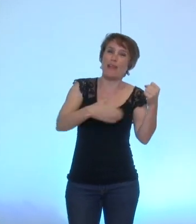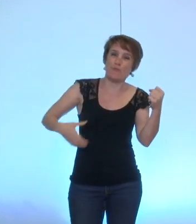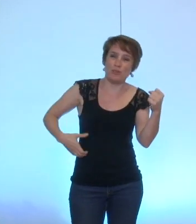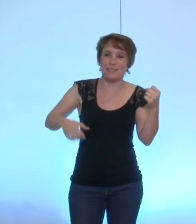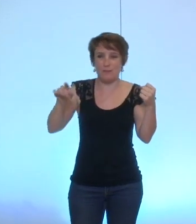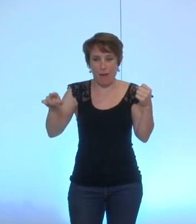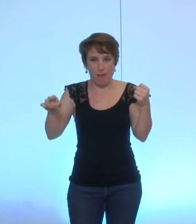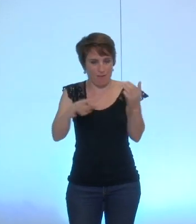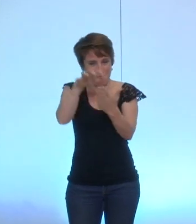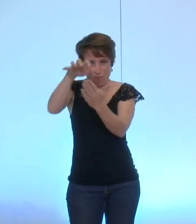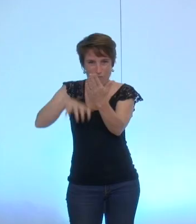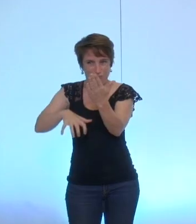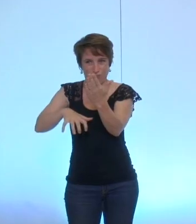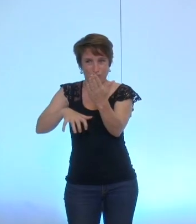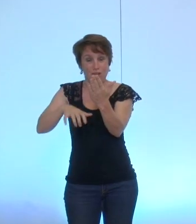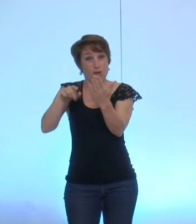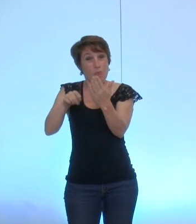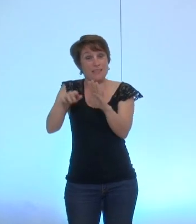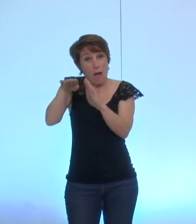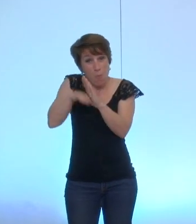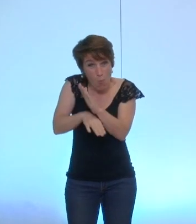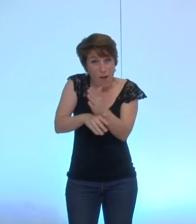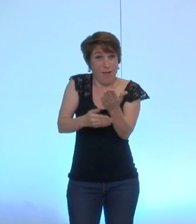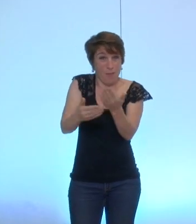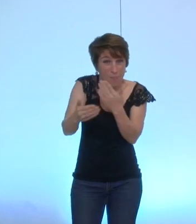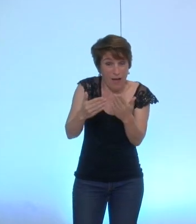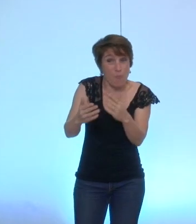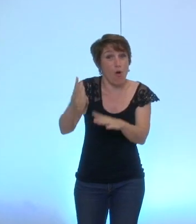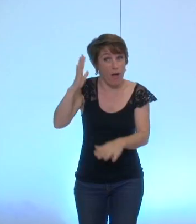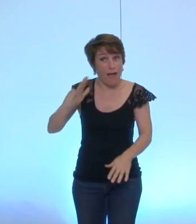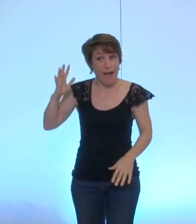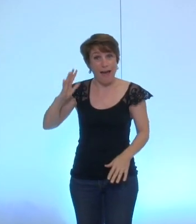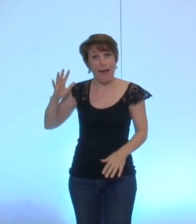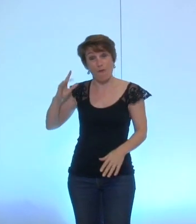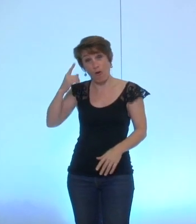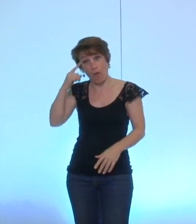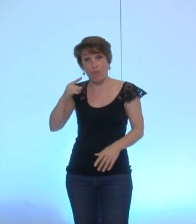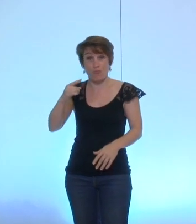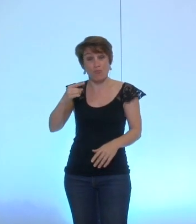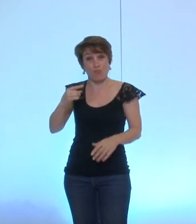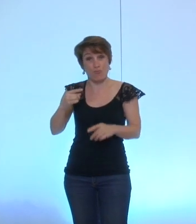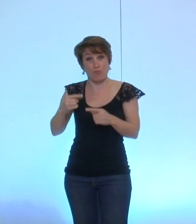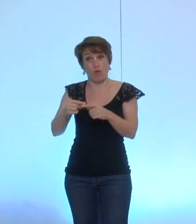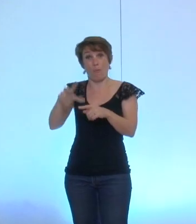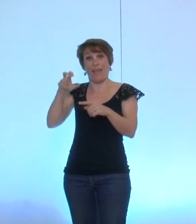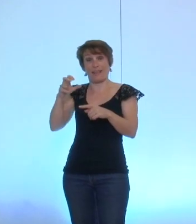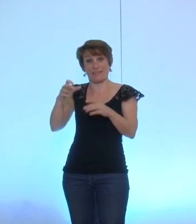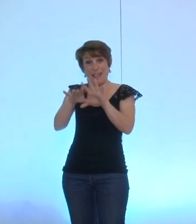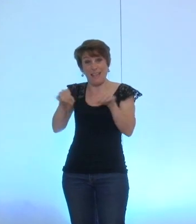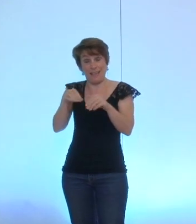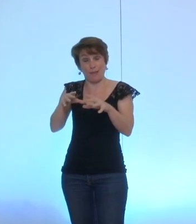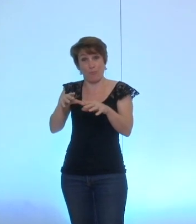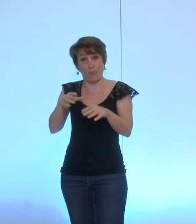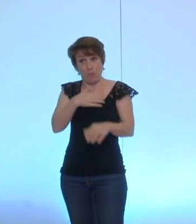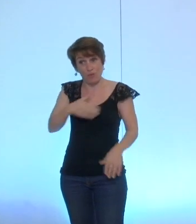moindre que celle qu'ils avaient sous la précédente équipe, celle qui, selon